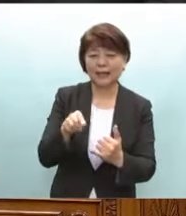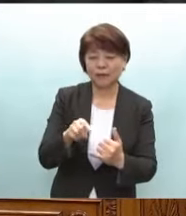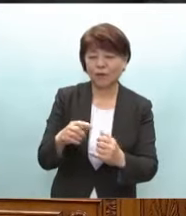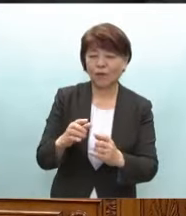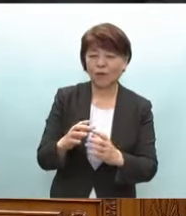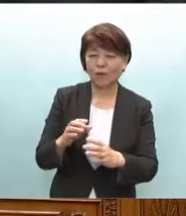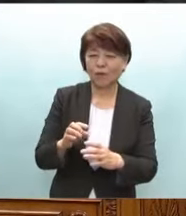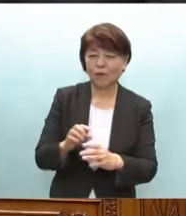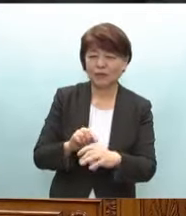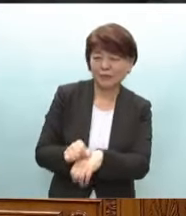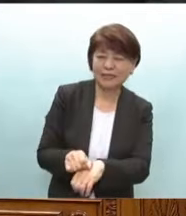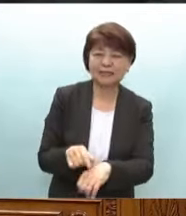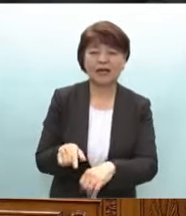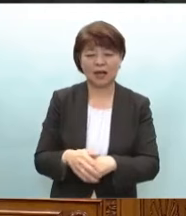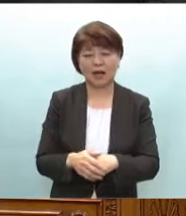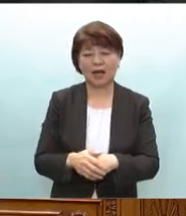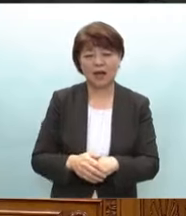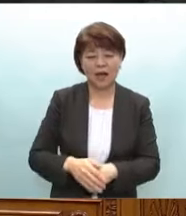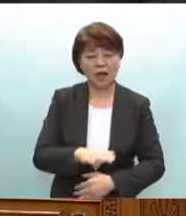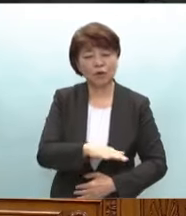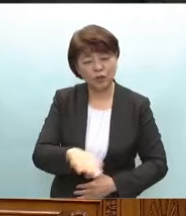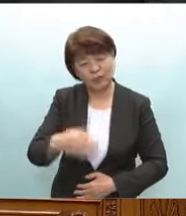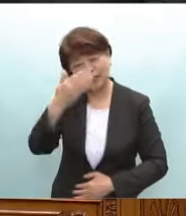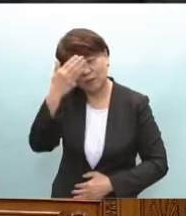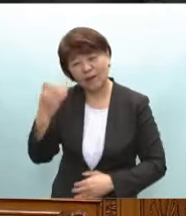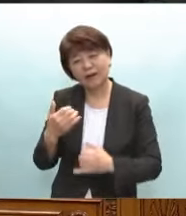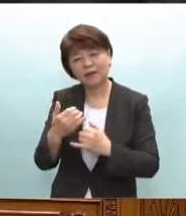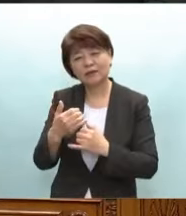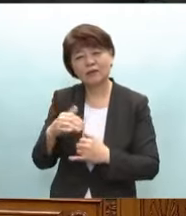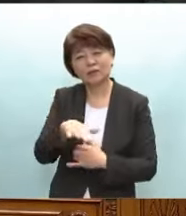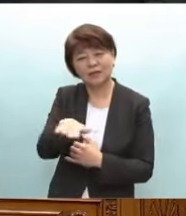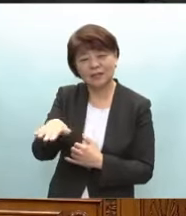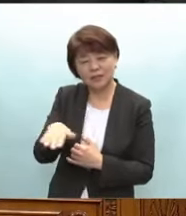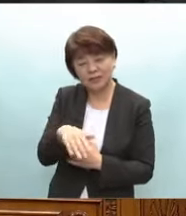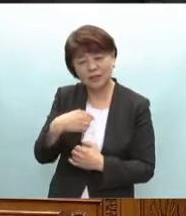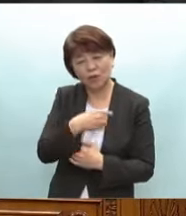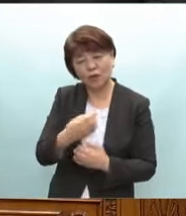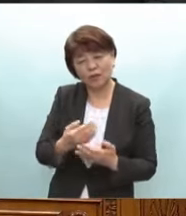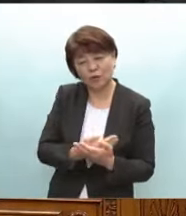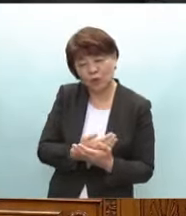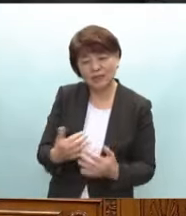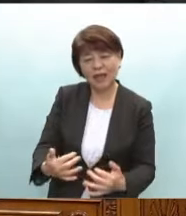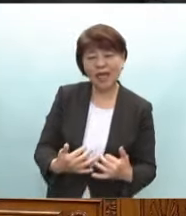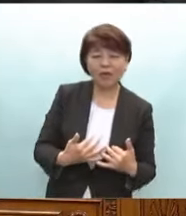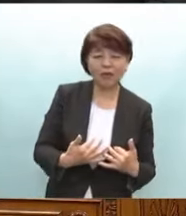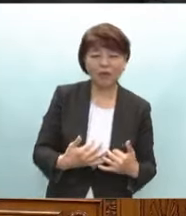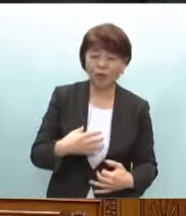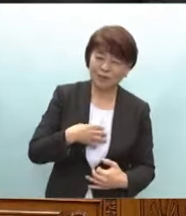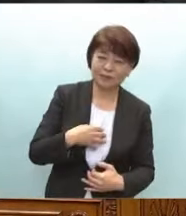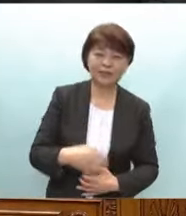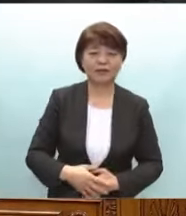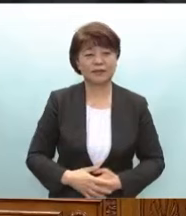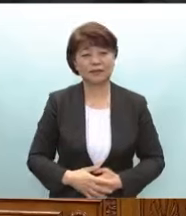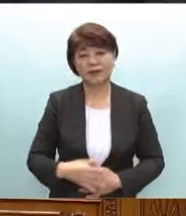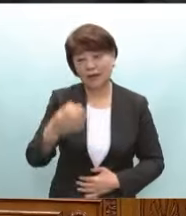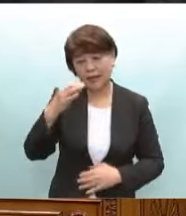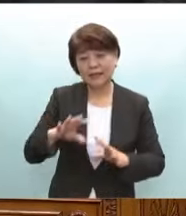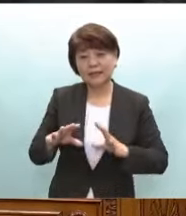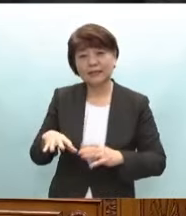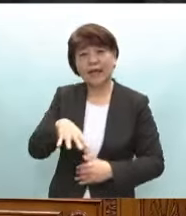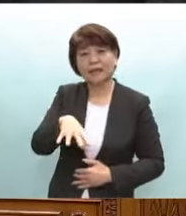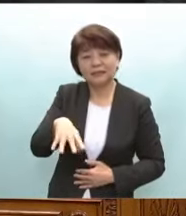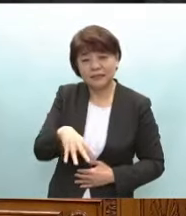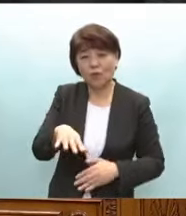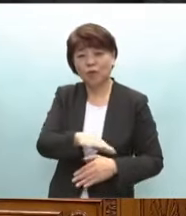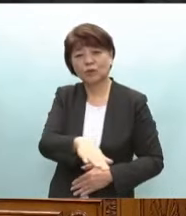さが子どもたち若者たちの心に残した影響も心配であります被災地の子どもたちを